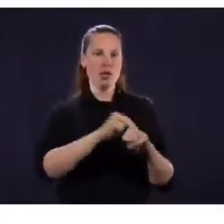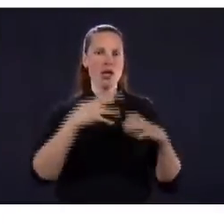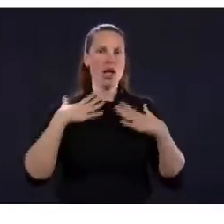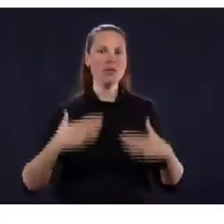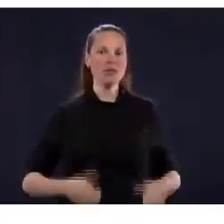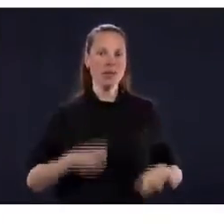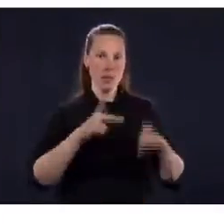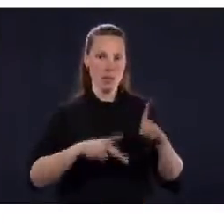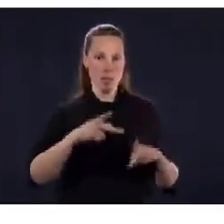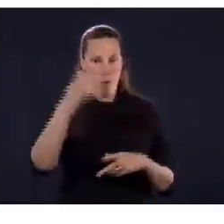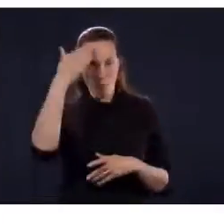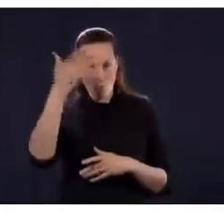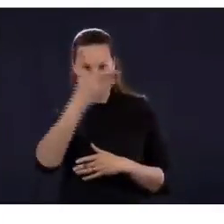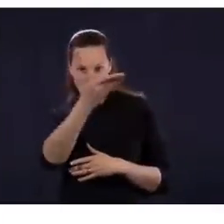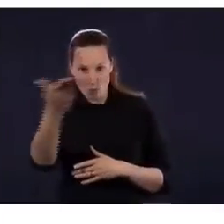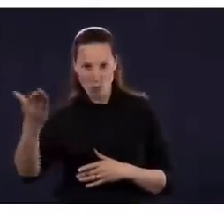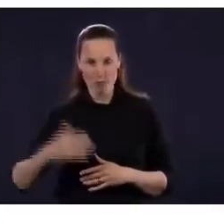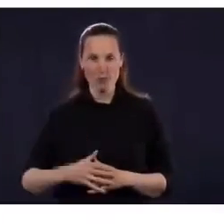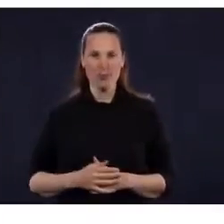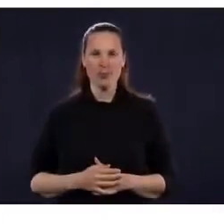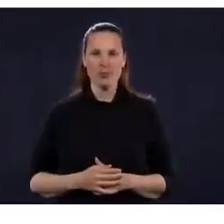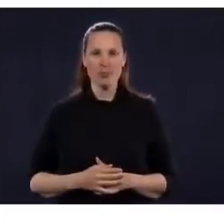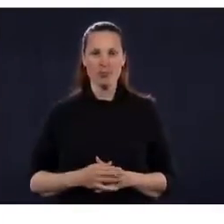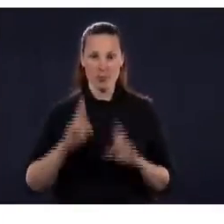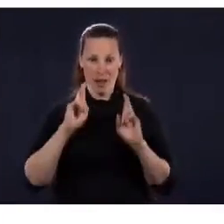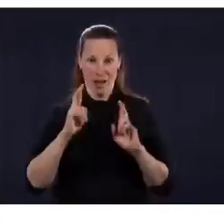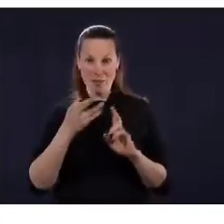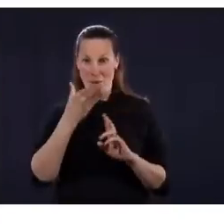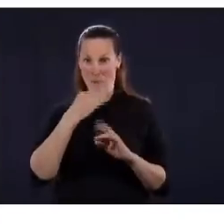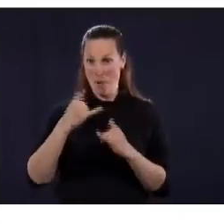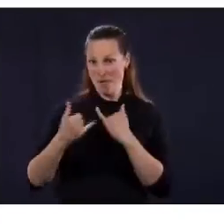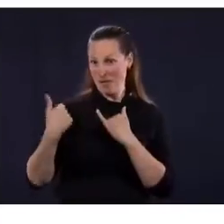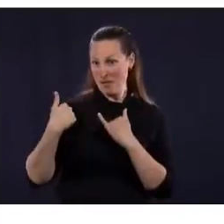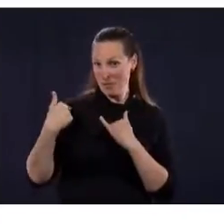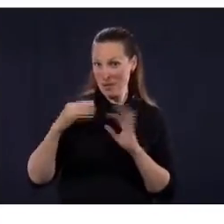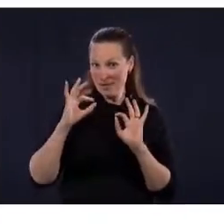ça. Donc, je commence avec le bilan de la journée.